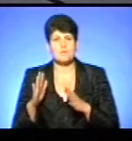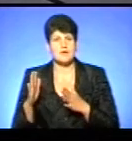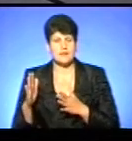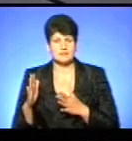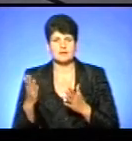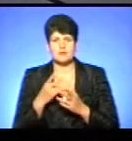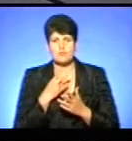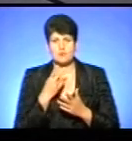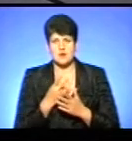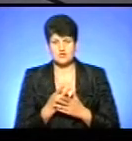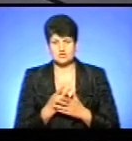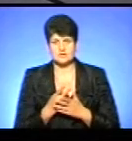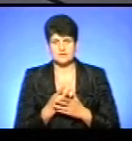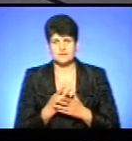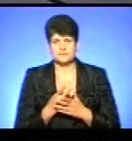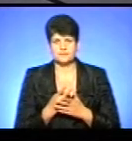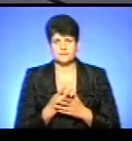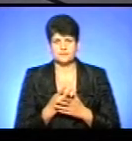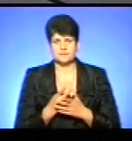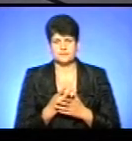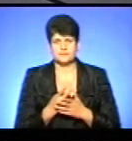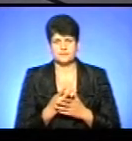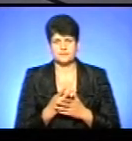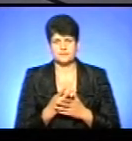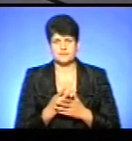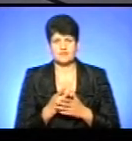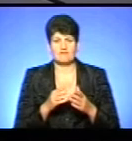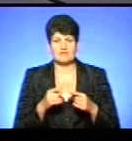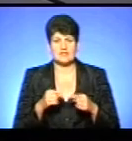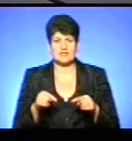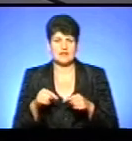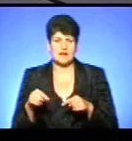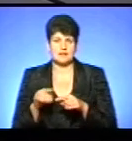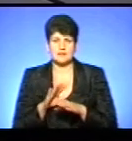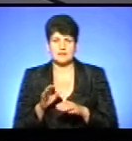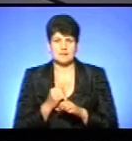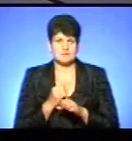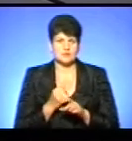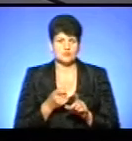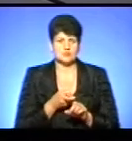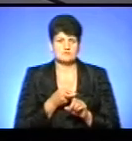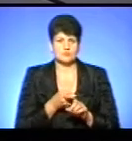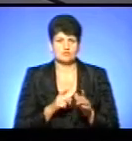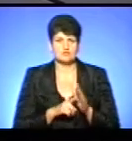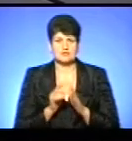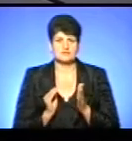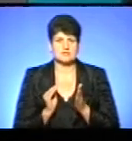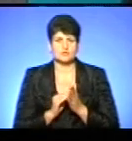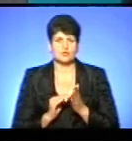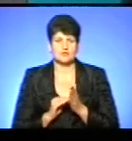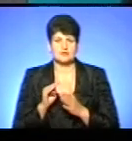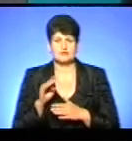де ми побачили, коли почав ділянка, де не працює самий зв'язок, ми почали встановлювати трекера.